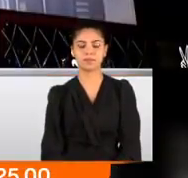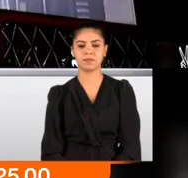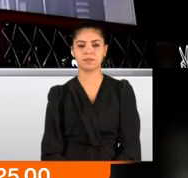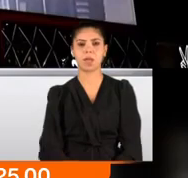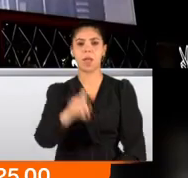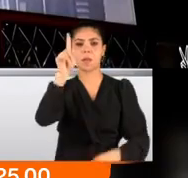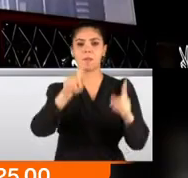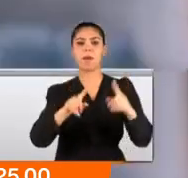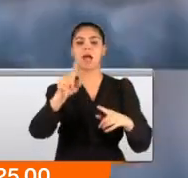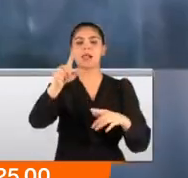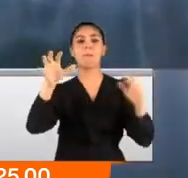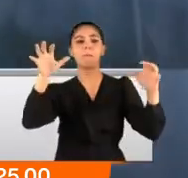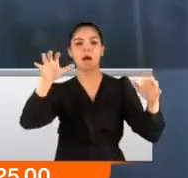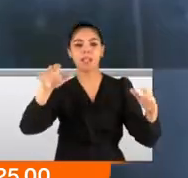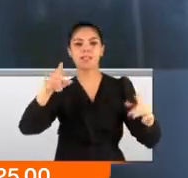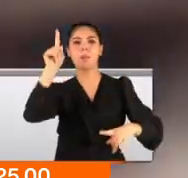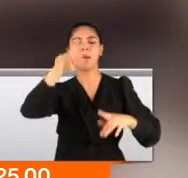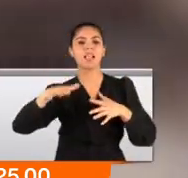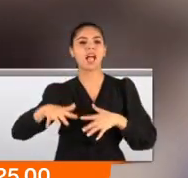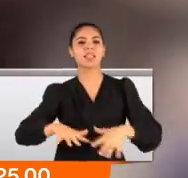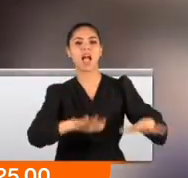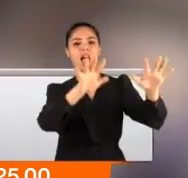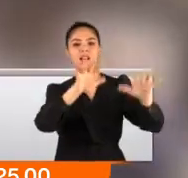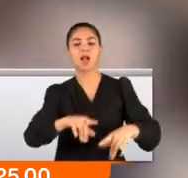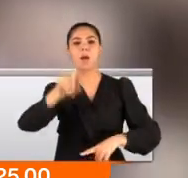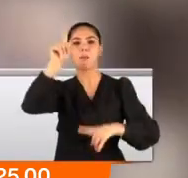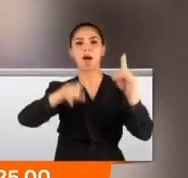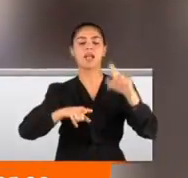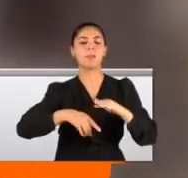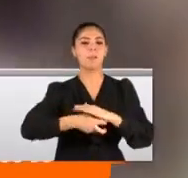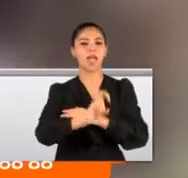Bazen bir panda, bazen dalgalar, bazen de metro.